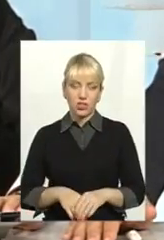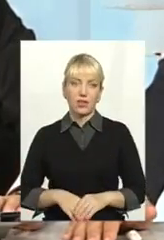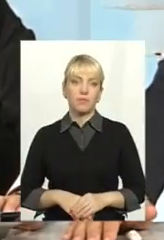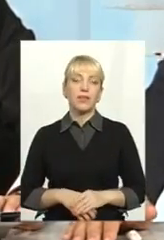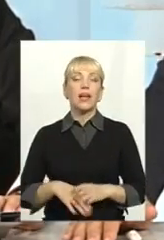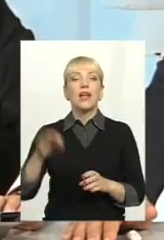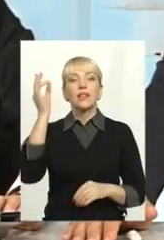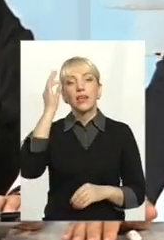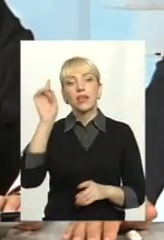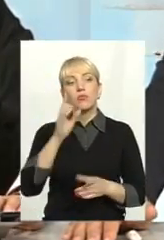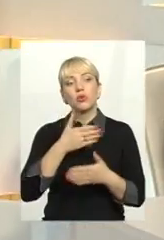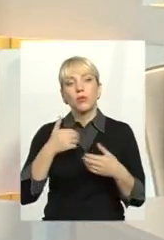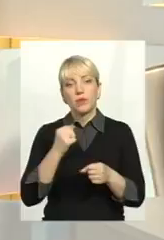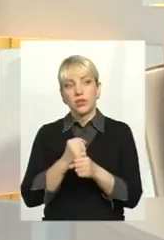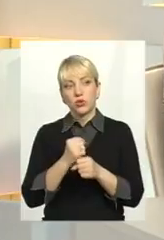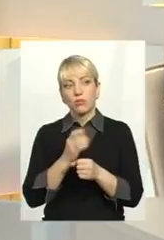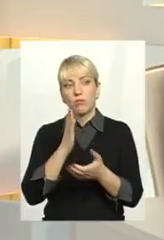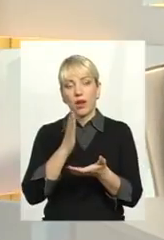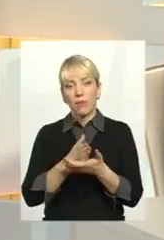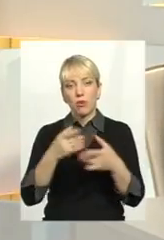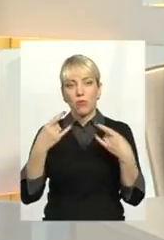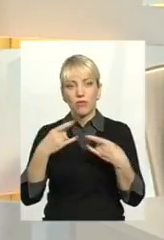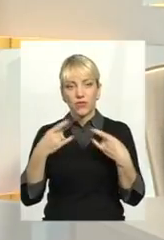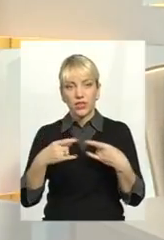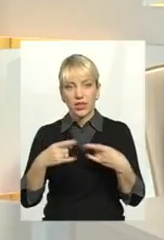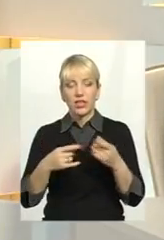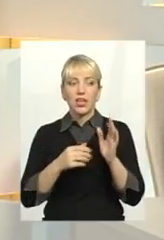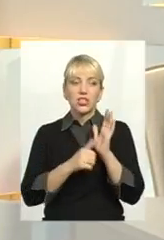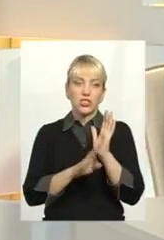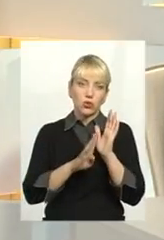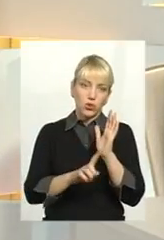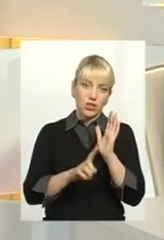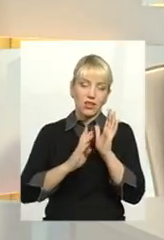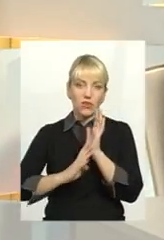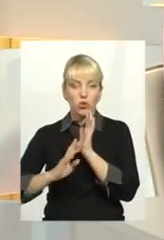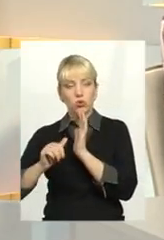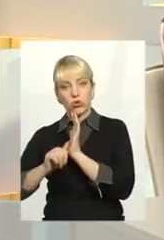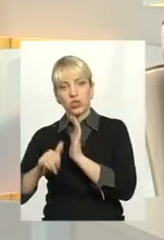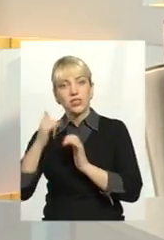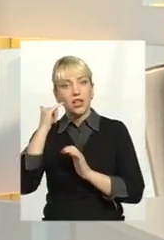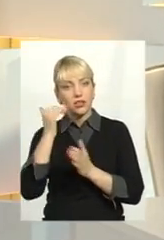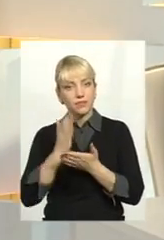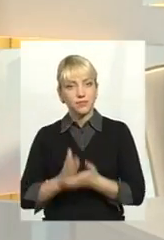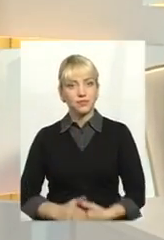Нагадаю, що ми працюємо в прямому ефірі, насамперед телефонні дзвінки 619060. Слухаємо вас, говоріть, будь ласка.